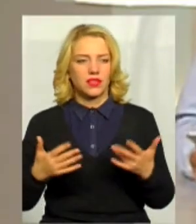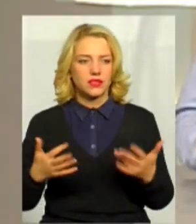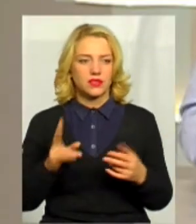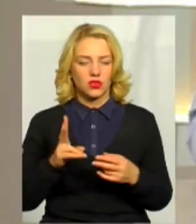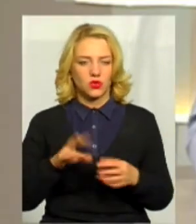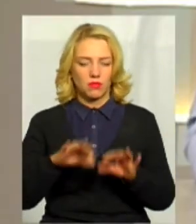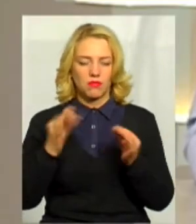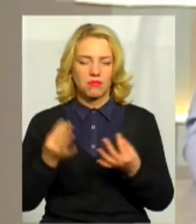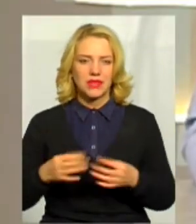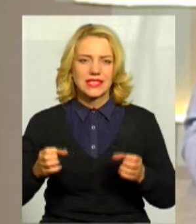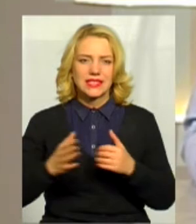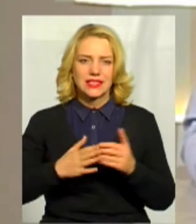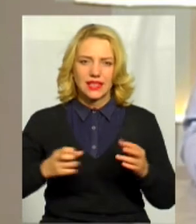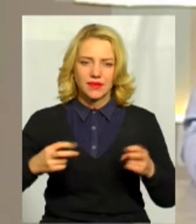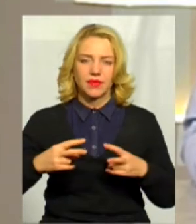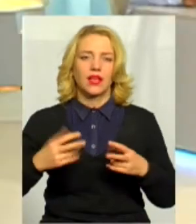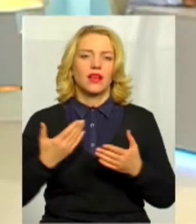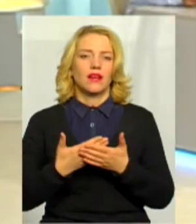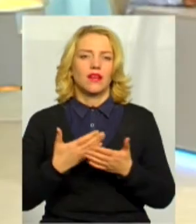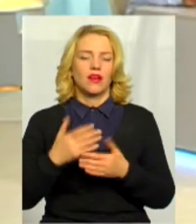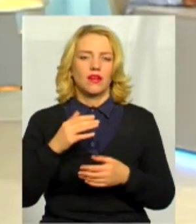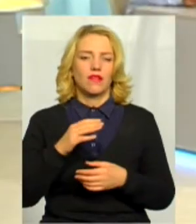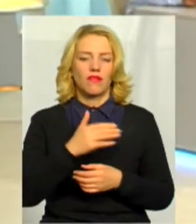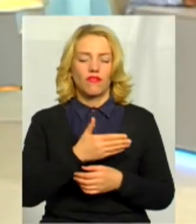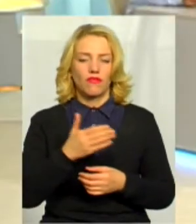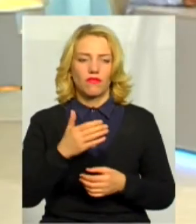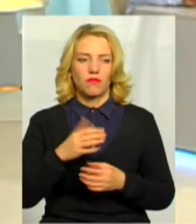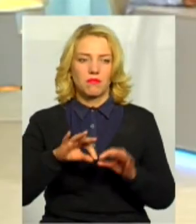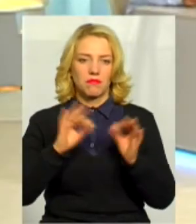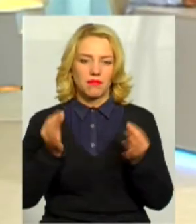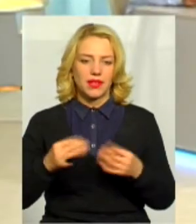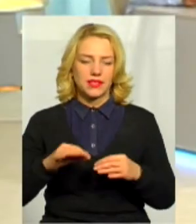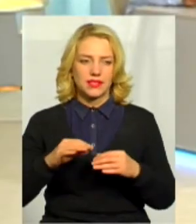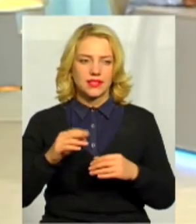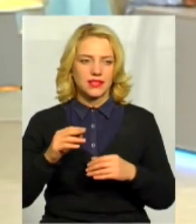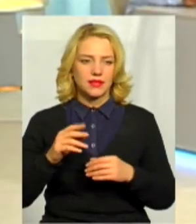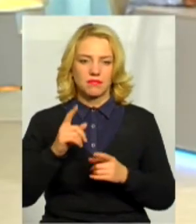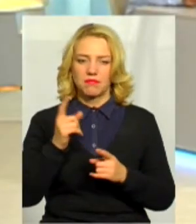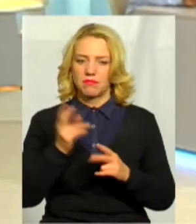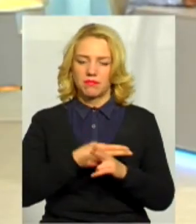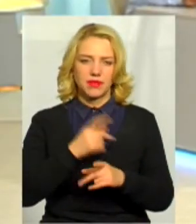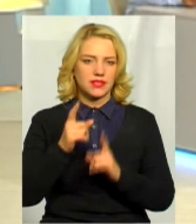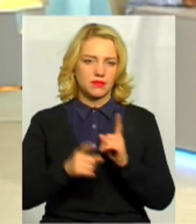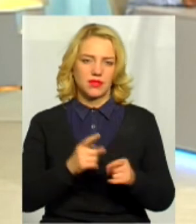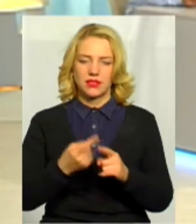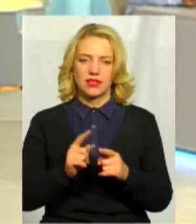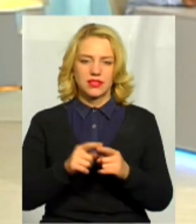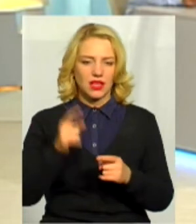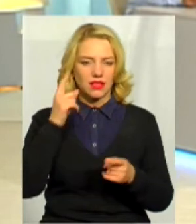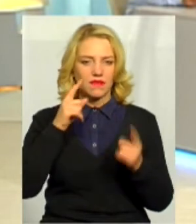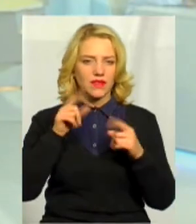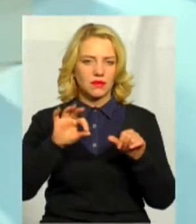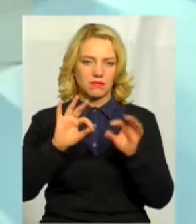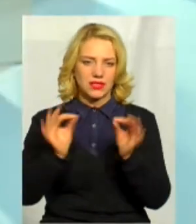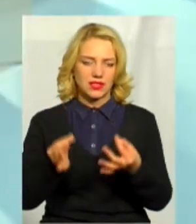митці. Вони взагалі, митці без змін, ви що? Це твір мистецтва, це пам'ятник